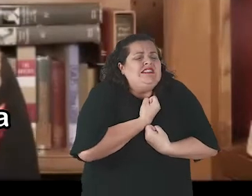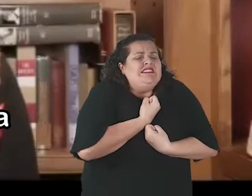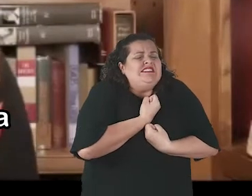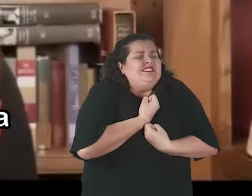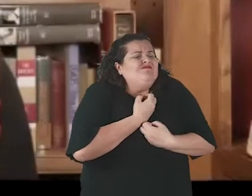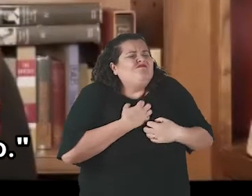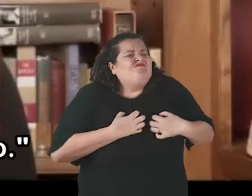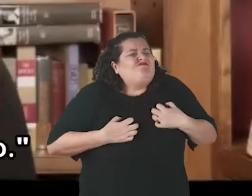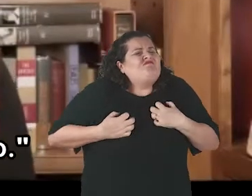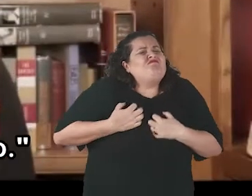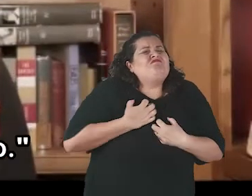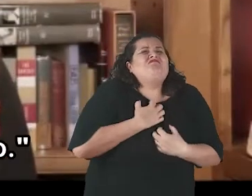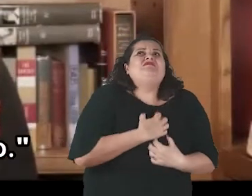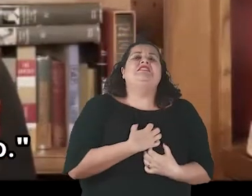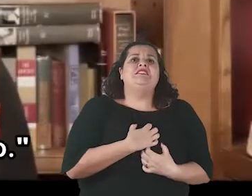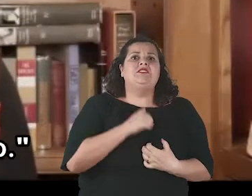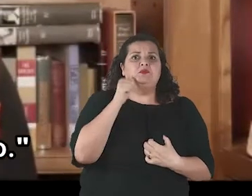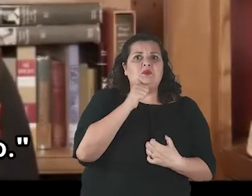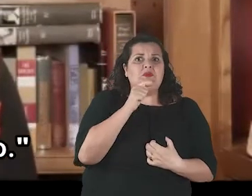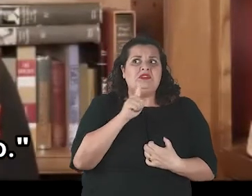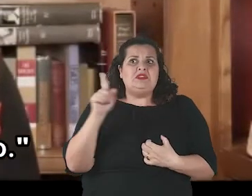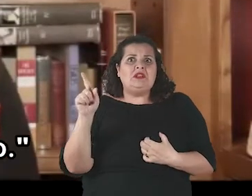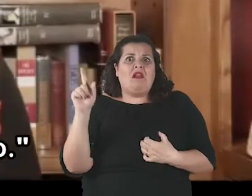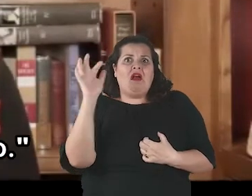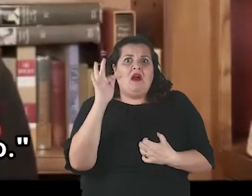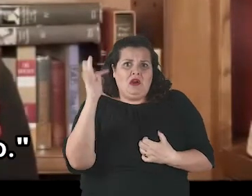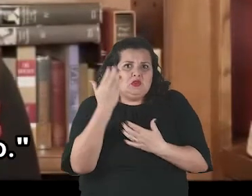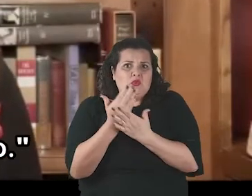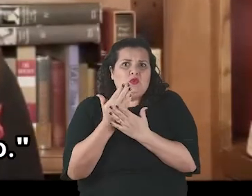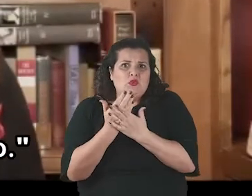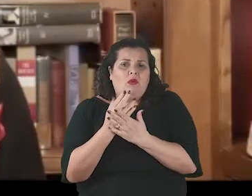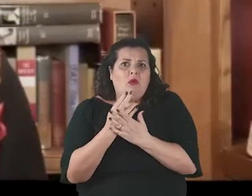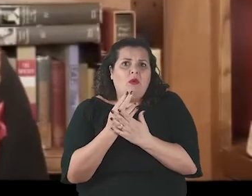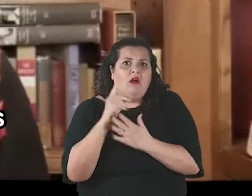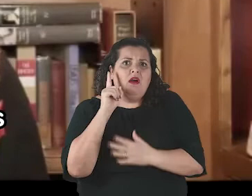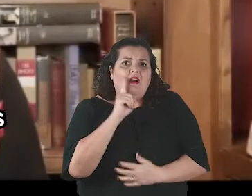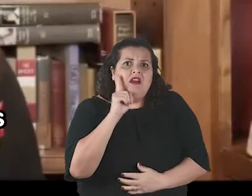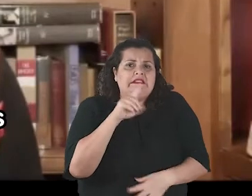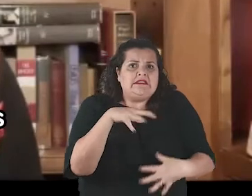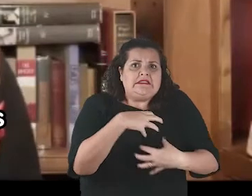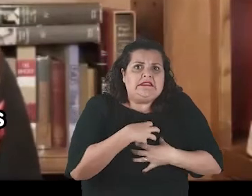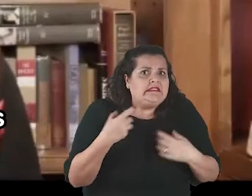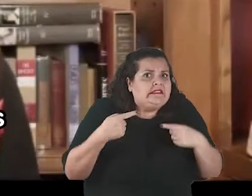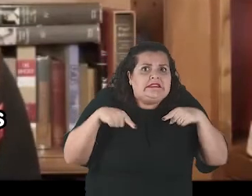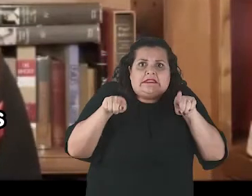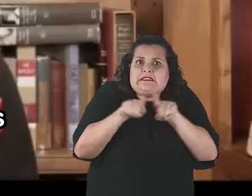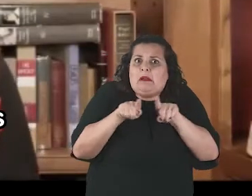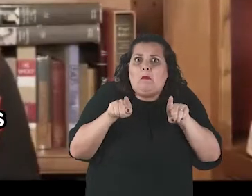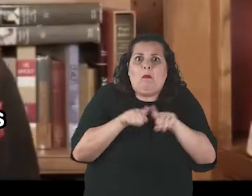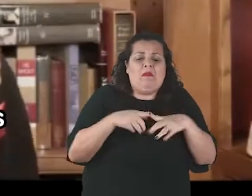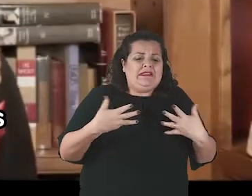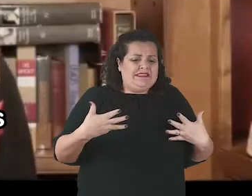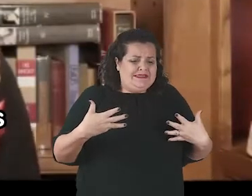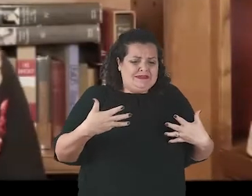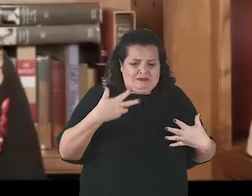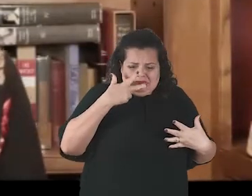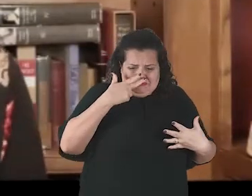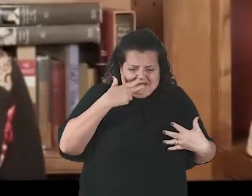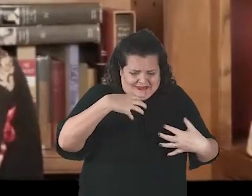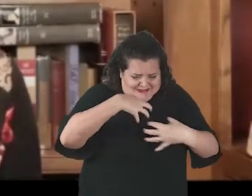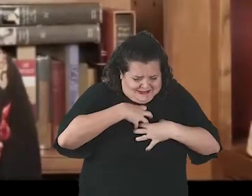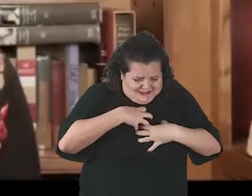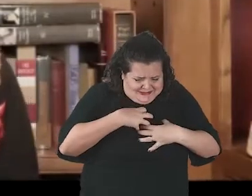confessed, I went into absolute panic mode. These are but a few of the lamentations